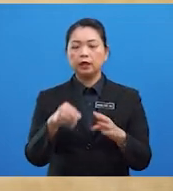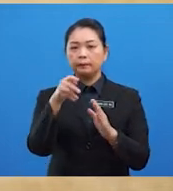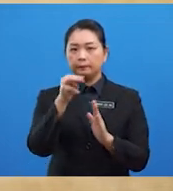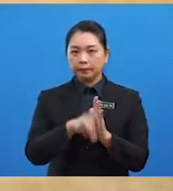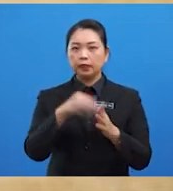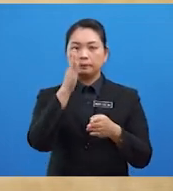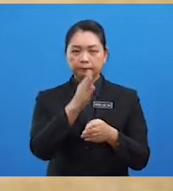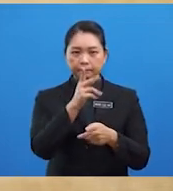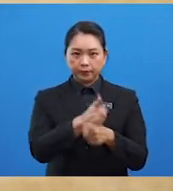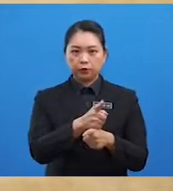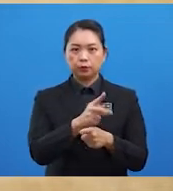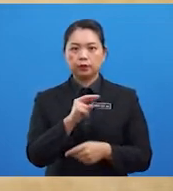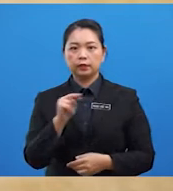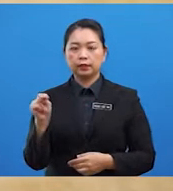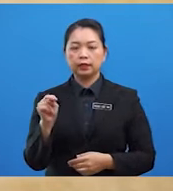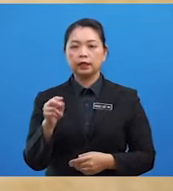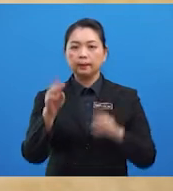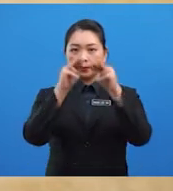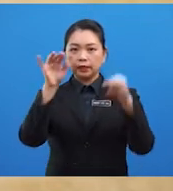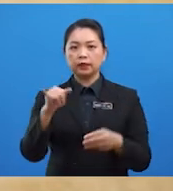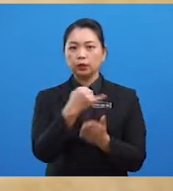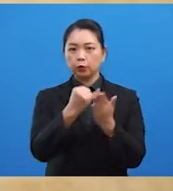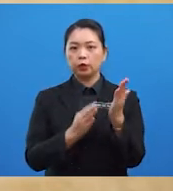peta yang dilukis oleh petolemi